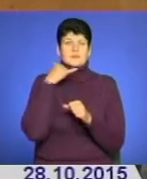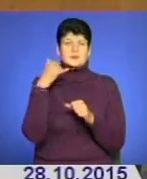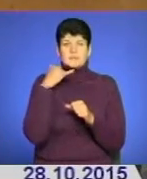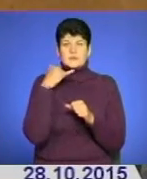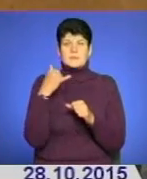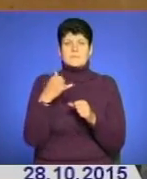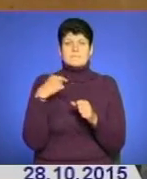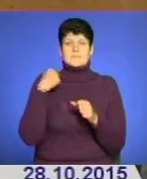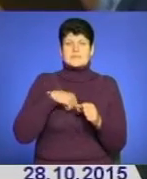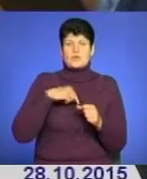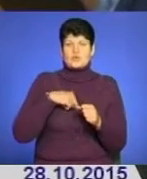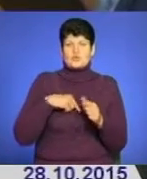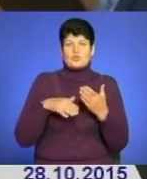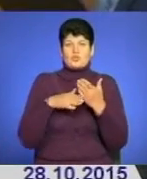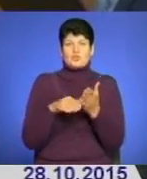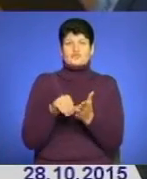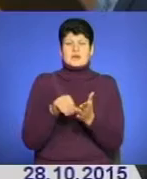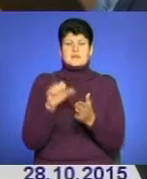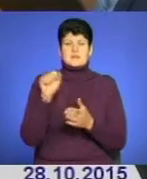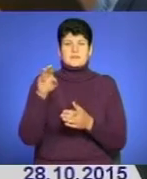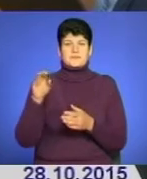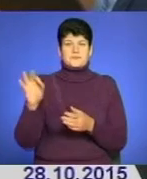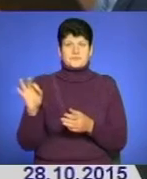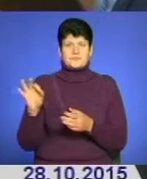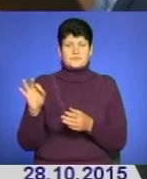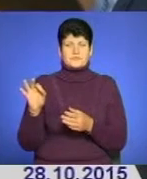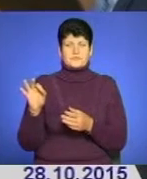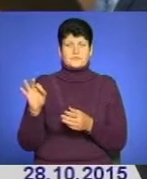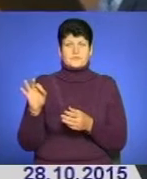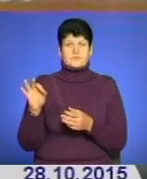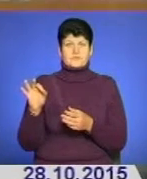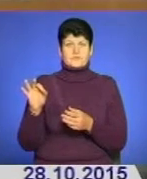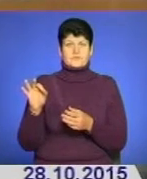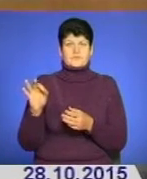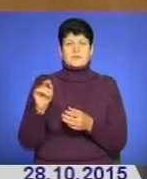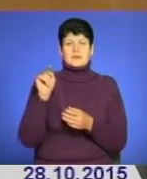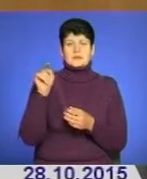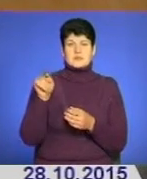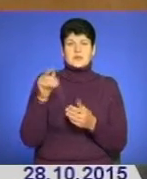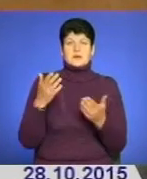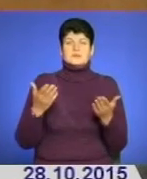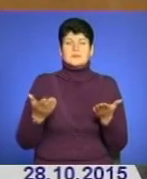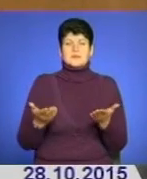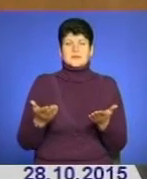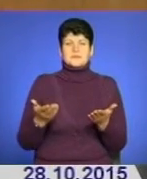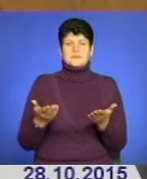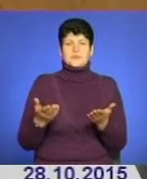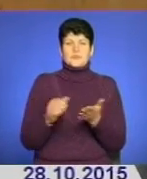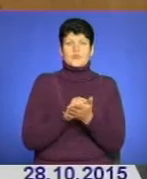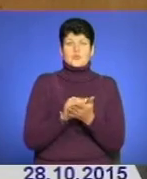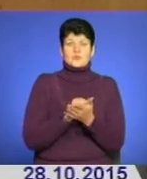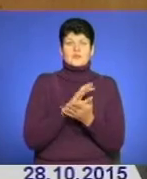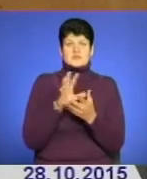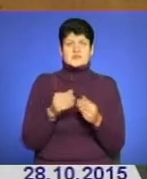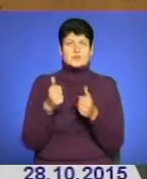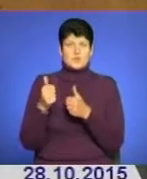психологічної допомоги учасникам антитерористичної операції. Там, де, по-перше, ніби виходить